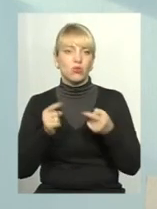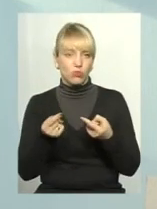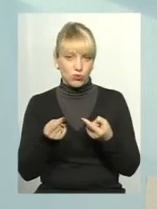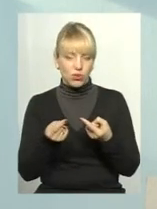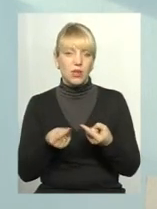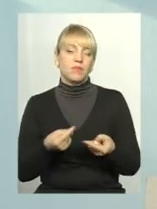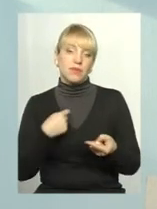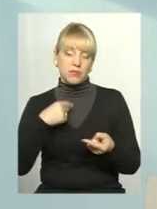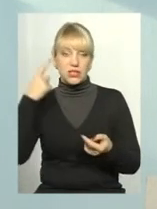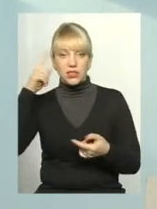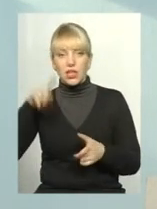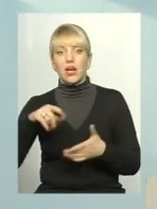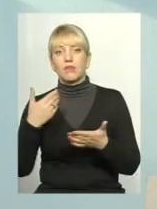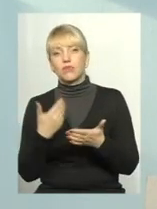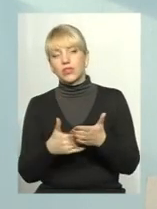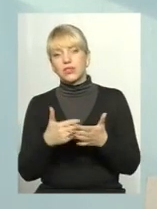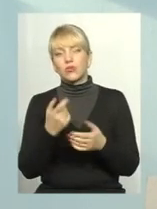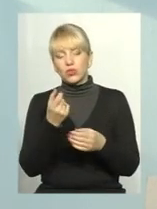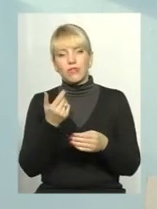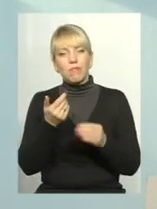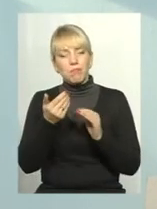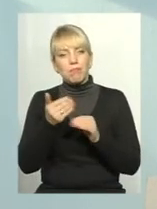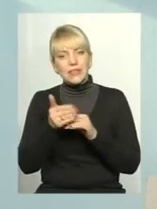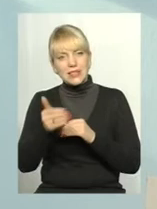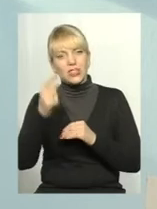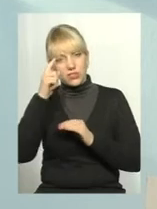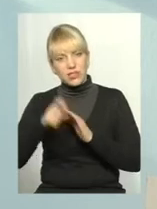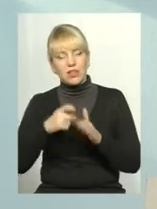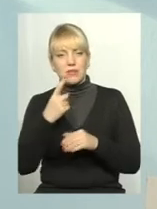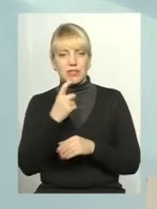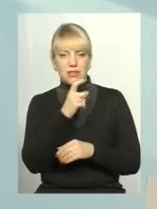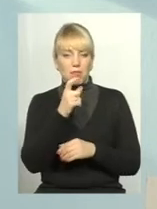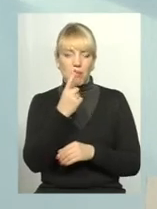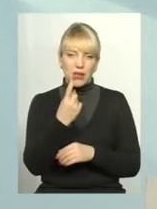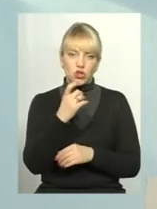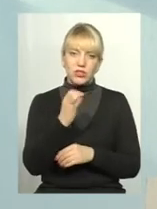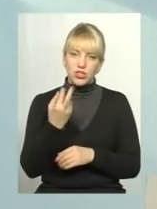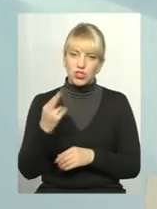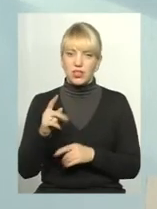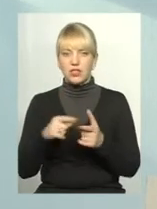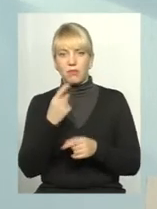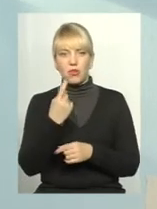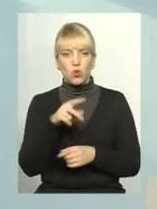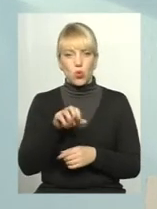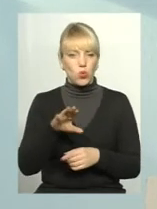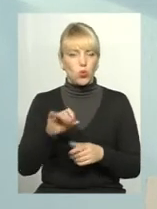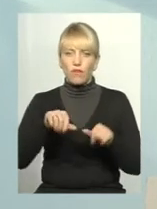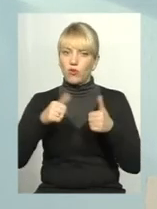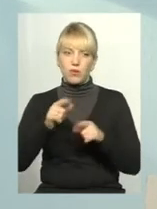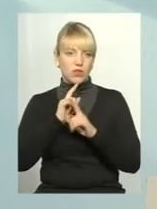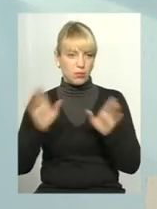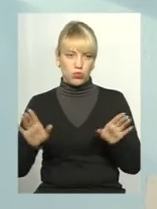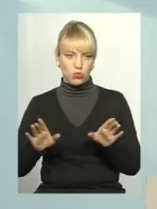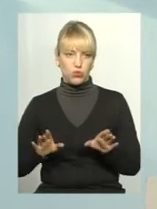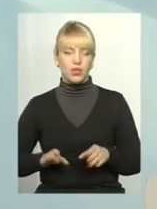Це ми знаємо десь трошки пізніше, ну скажімо так, з 1 січня чи з 1 лютого вони формуватись не будуть. Це